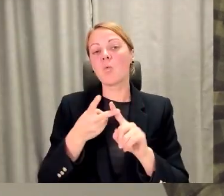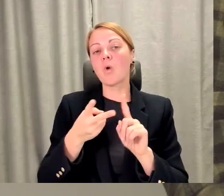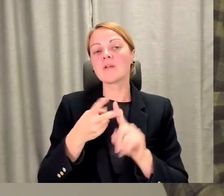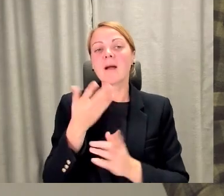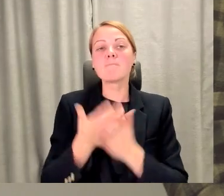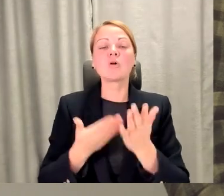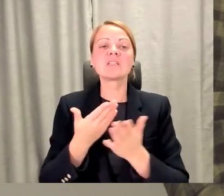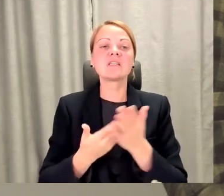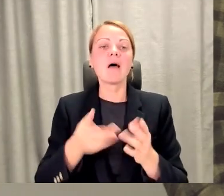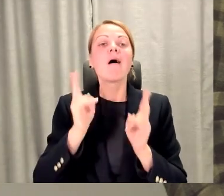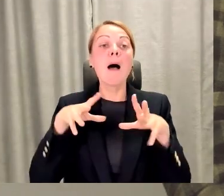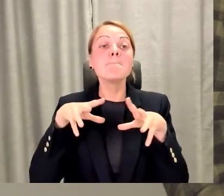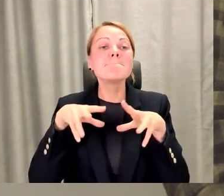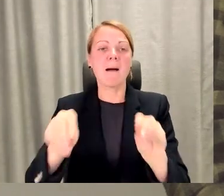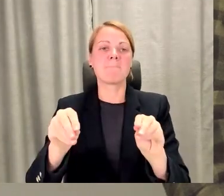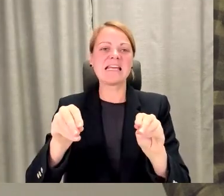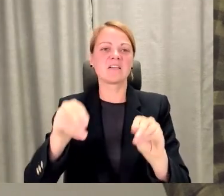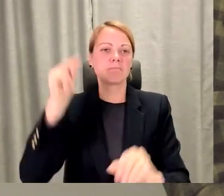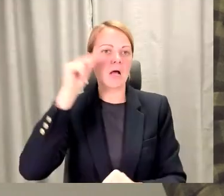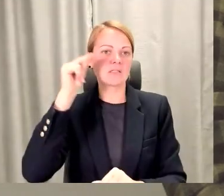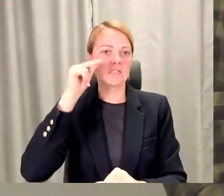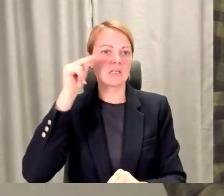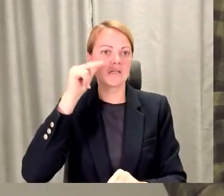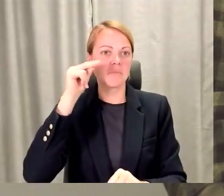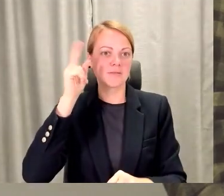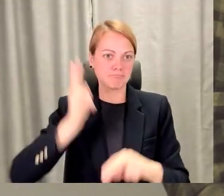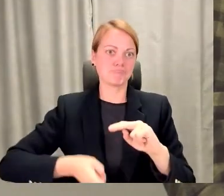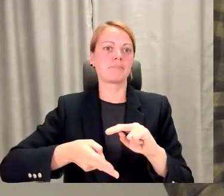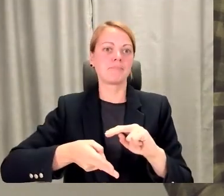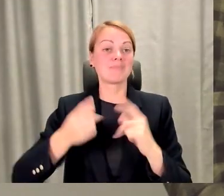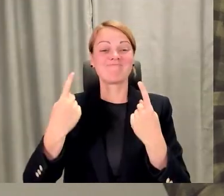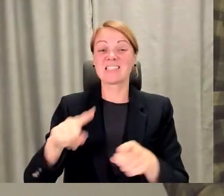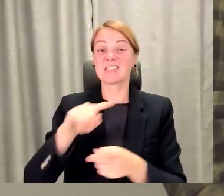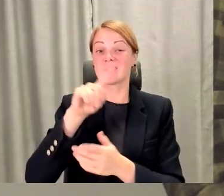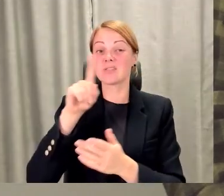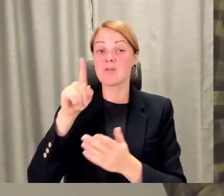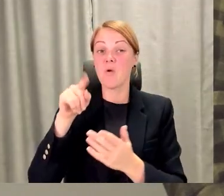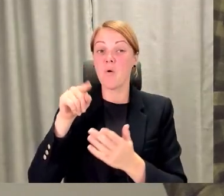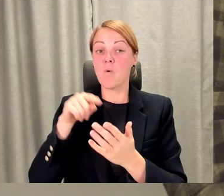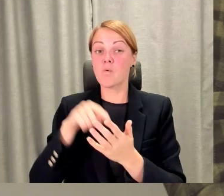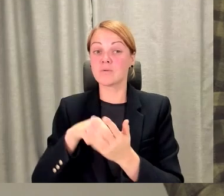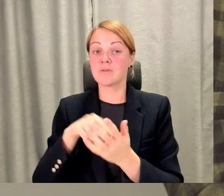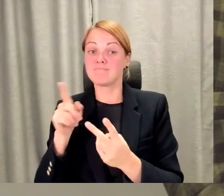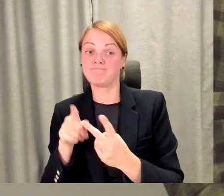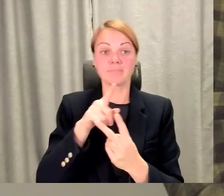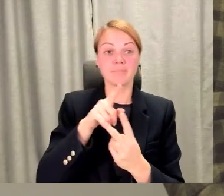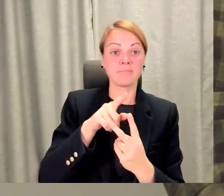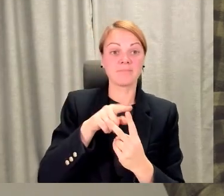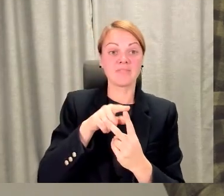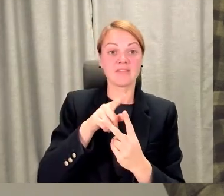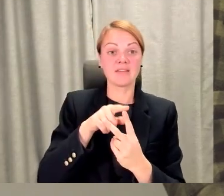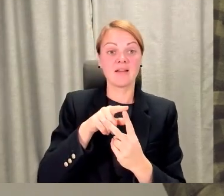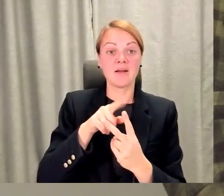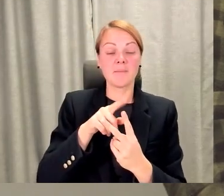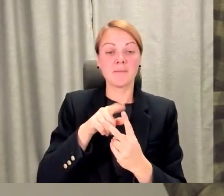mācības. Un tas jau ir cits jautājums. Ja pirmājā soli